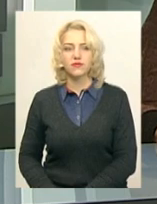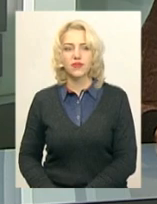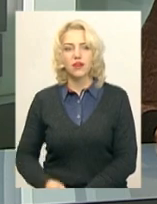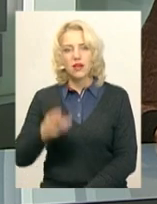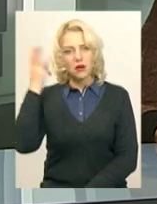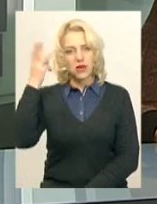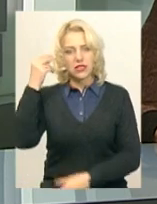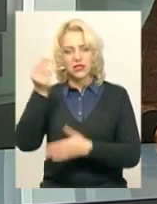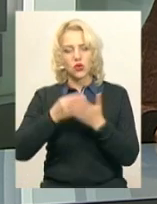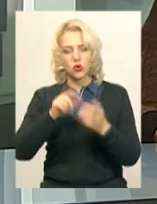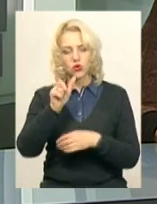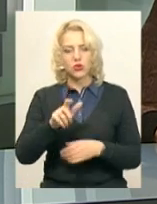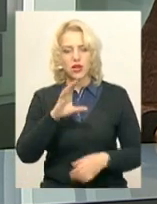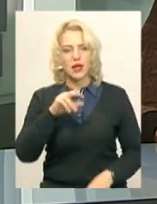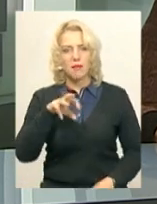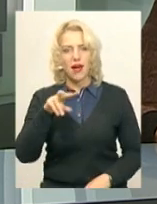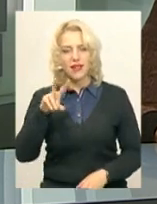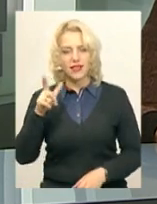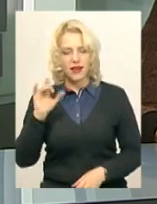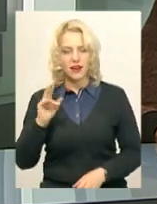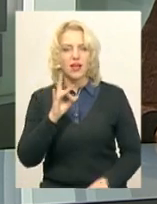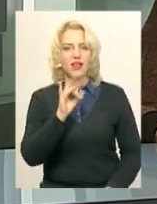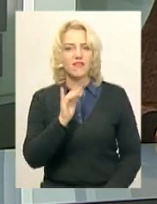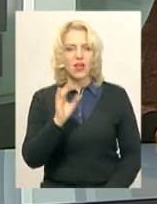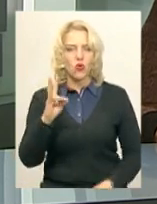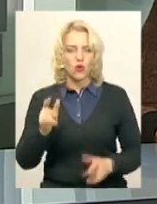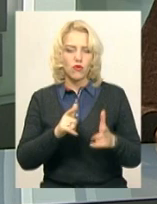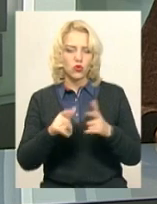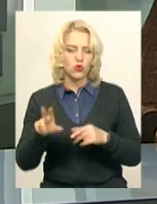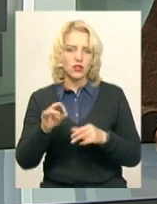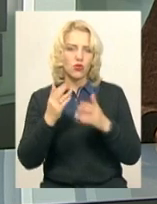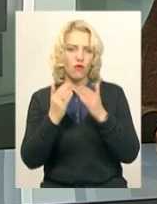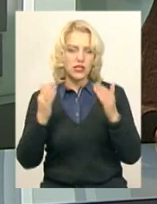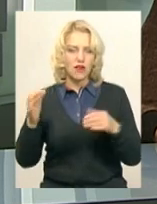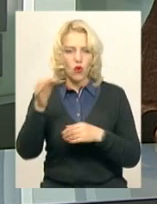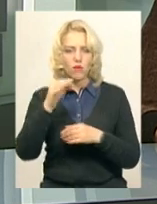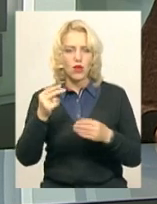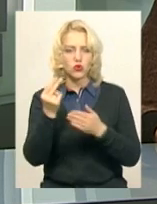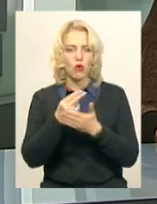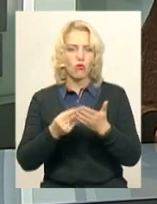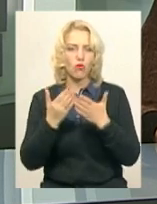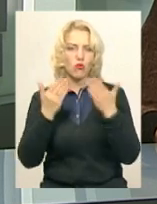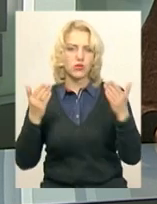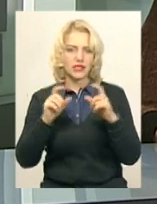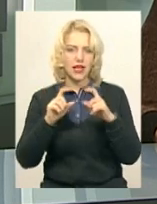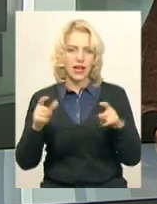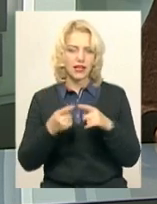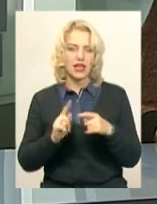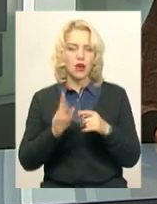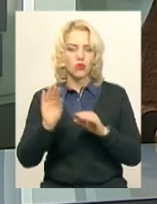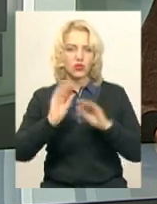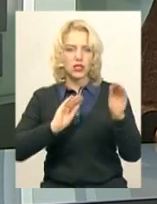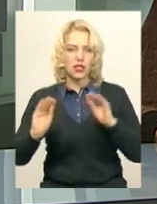Хмельницький художник-емальєр Іван Юрков готується до виставки в обласному художньому музеї. Цього разу експозицію складуть